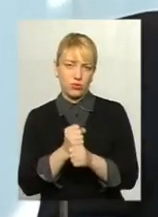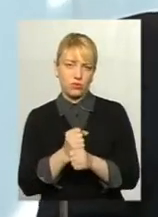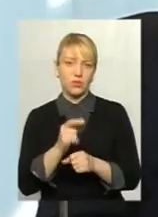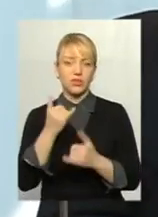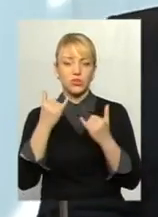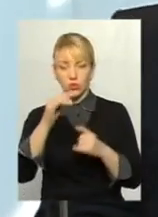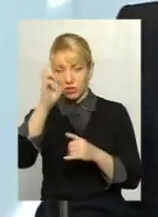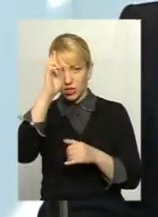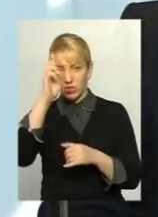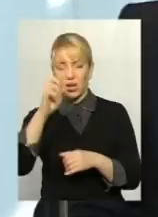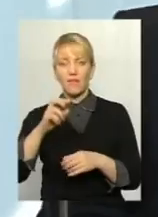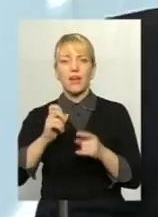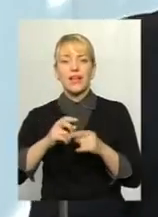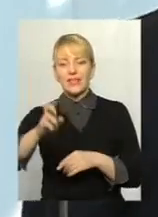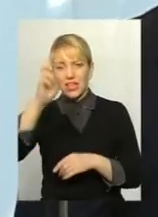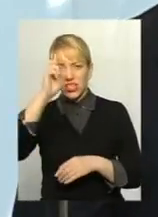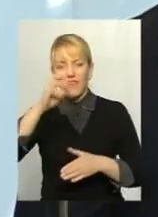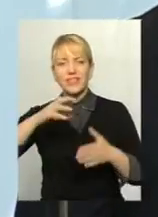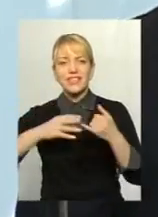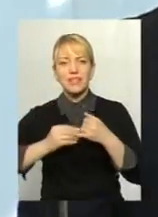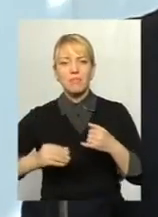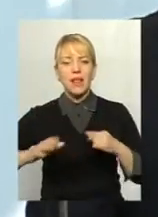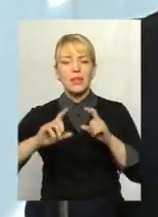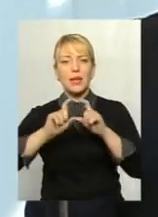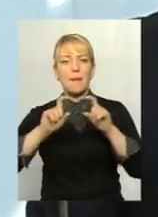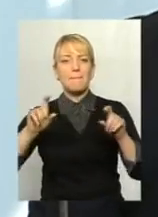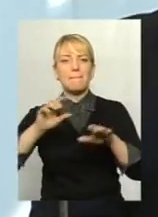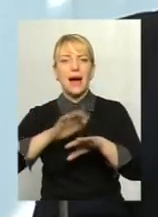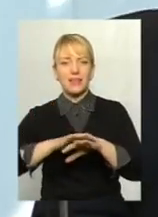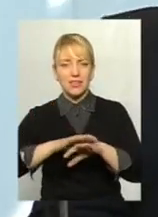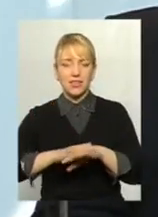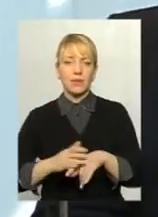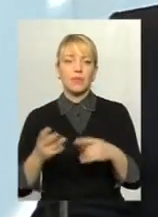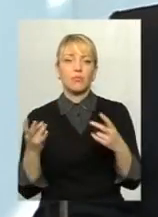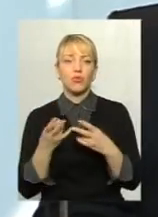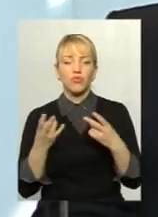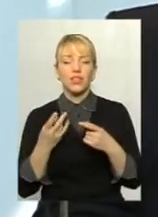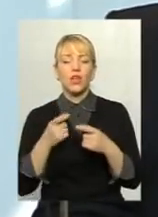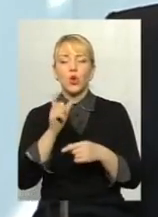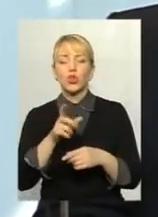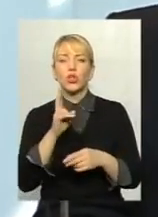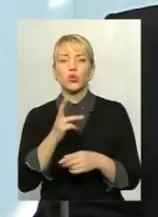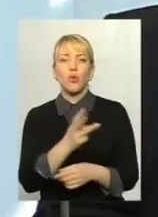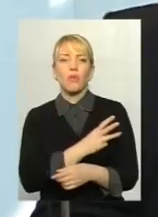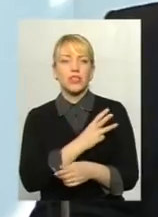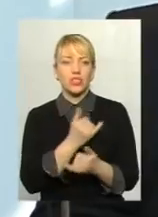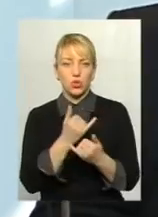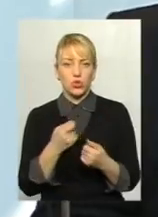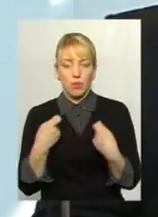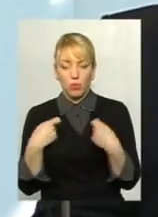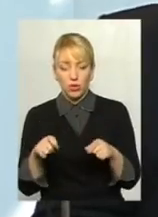особі державного земельного банку, або іншого інституту, і громади повинні в тих людей, які бажають сьогодні продати,